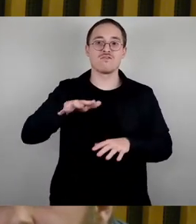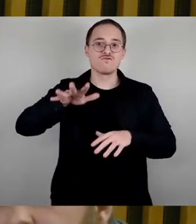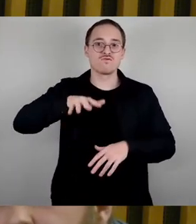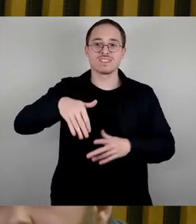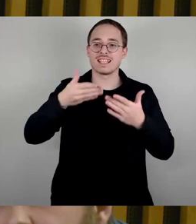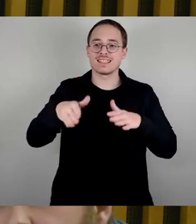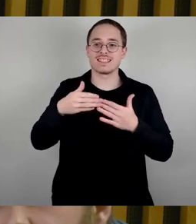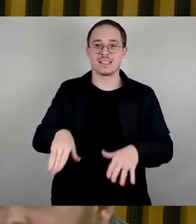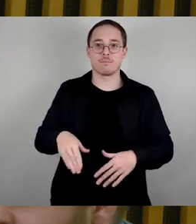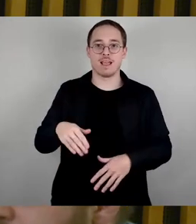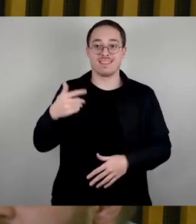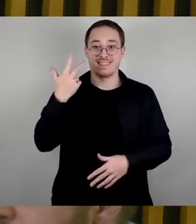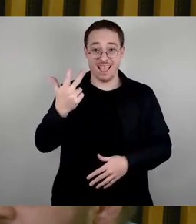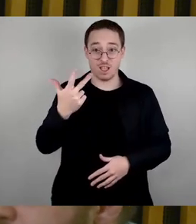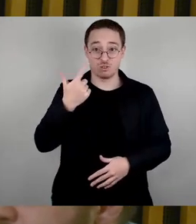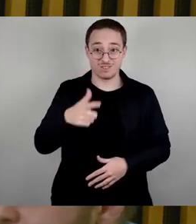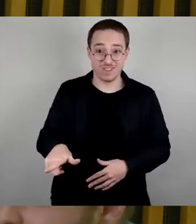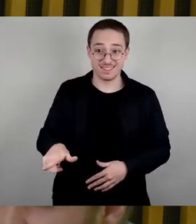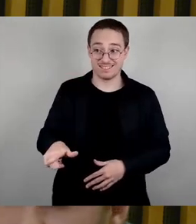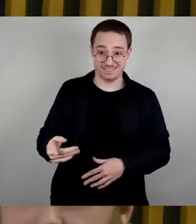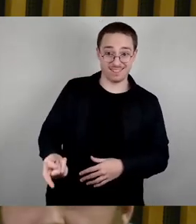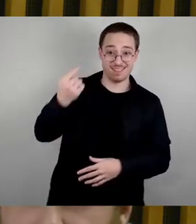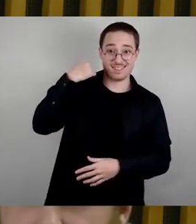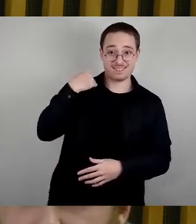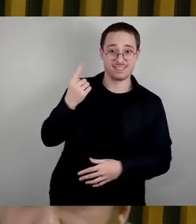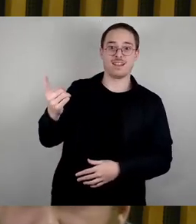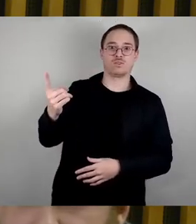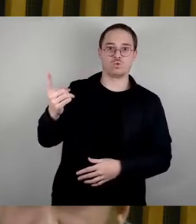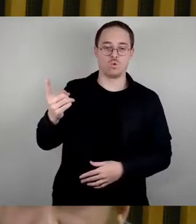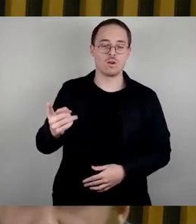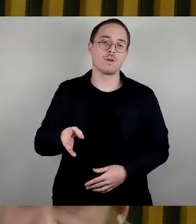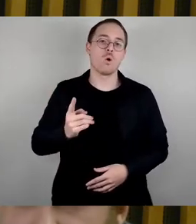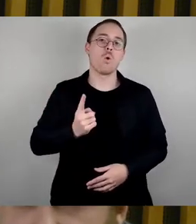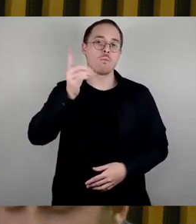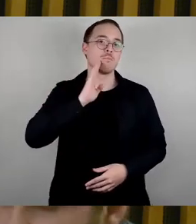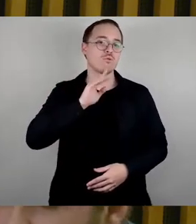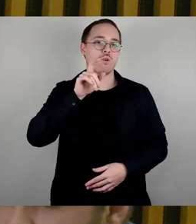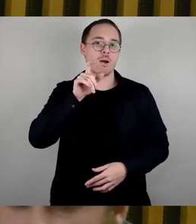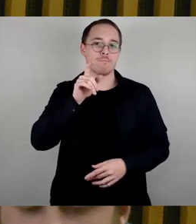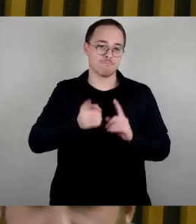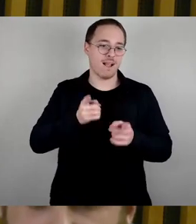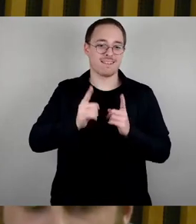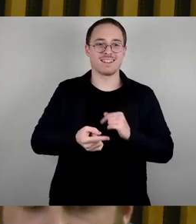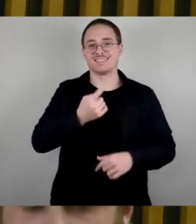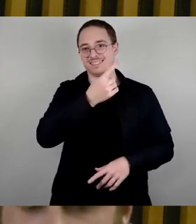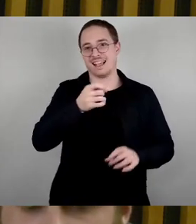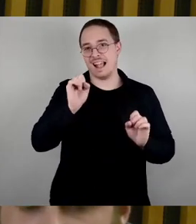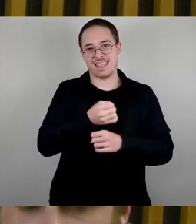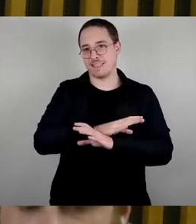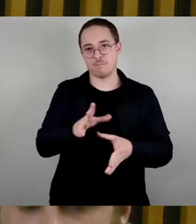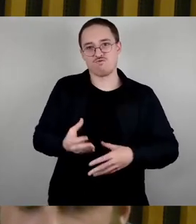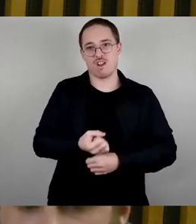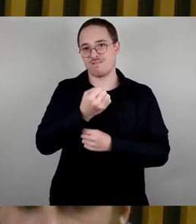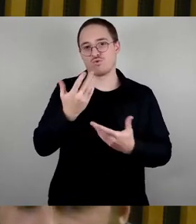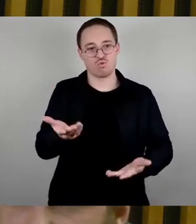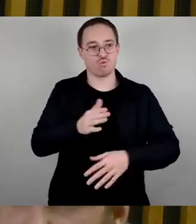Das schafft selbst dieser Oberbürgermeister nicht mehr, wenn wir das heute beschließen. Deshalb würde ich in Punkt